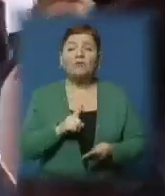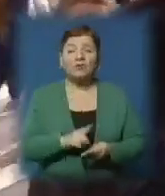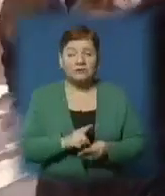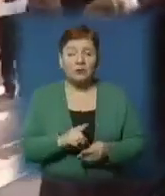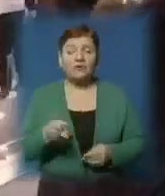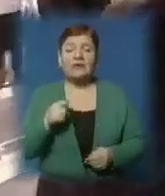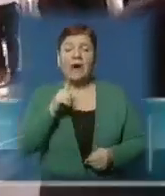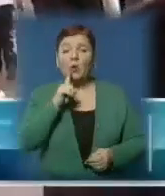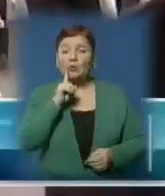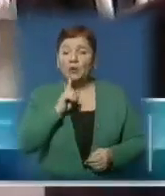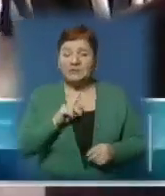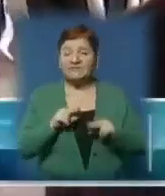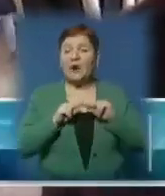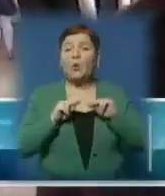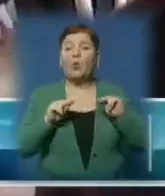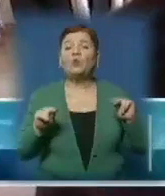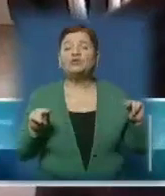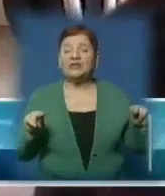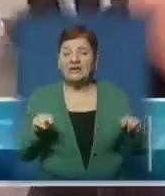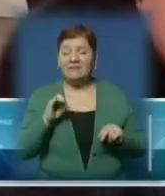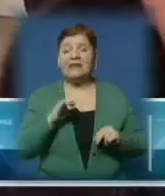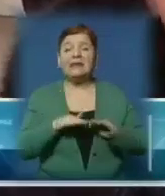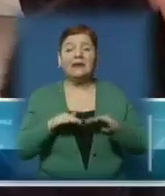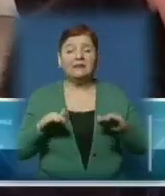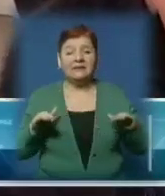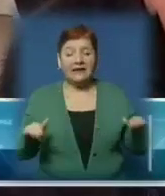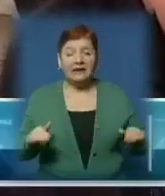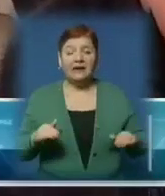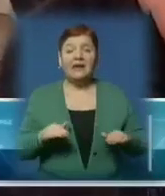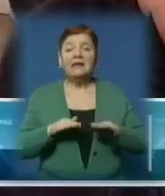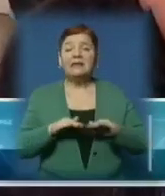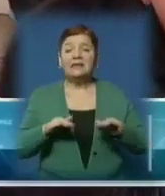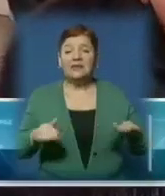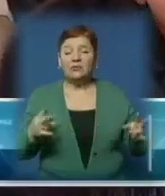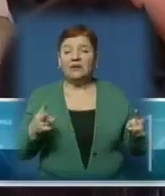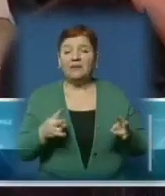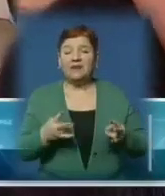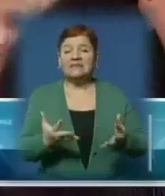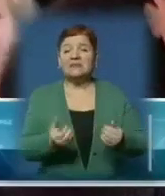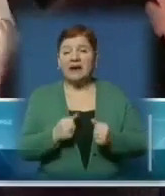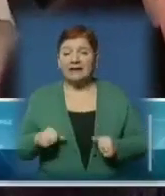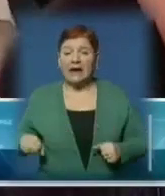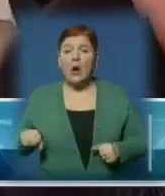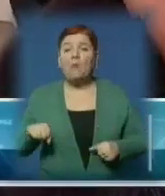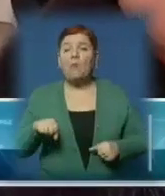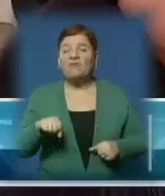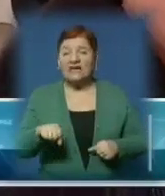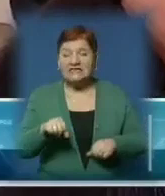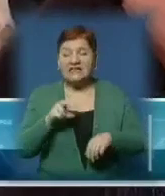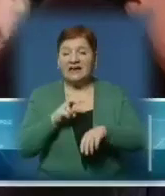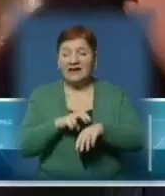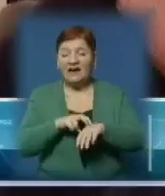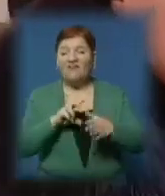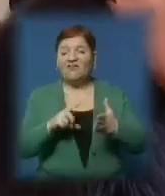зручності вчителів і дітей було би дуже добре. Дитину треба забрати з школи, повезти на був стоматологічний,